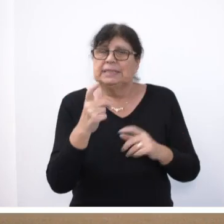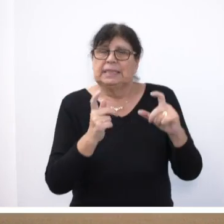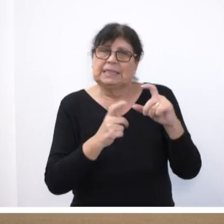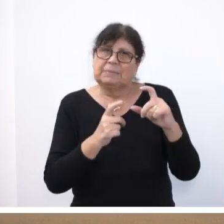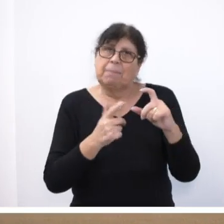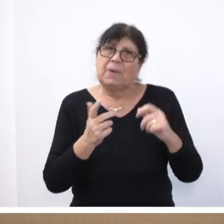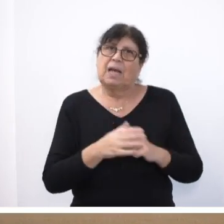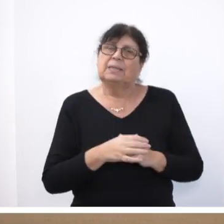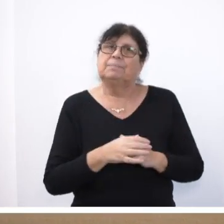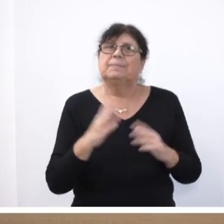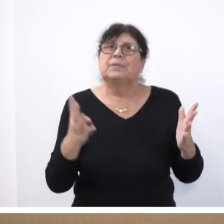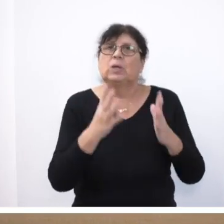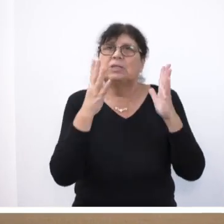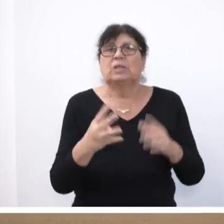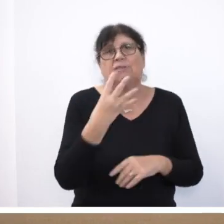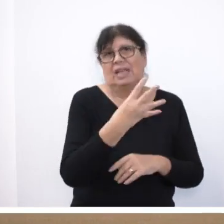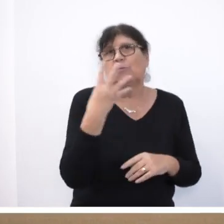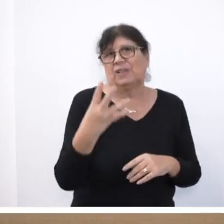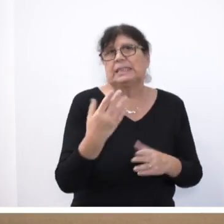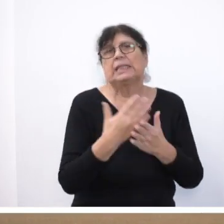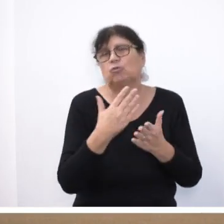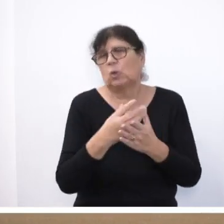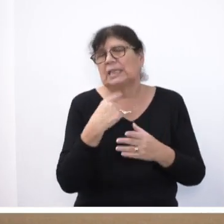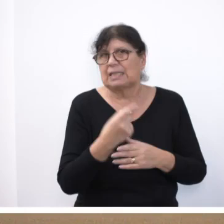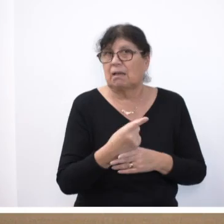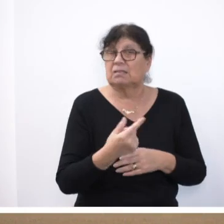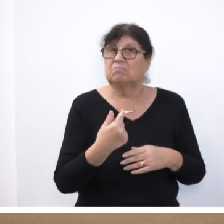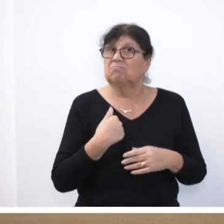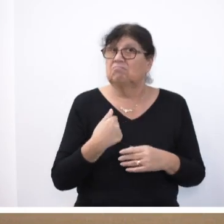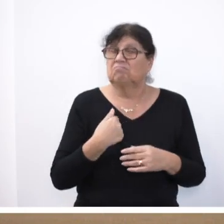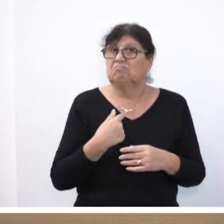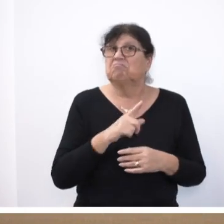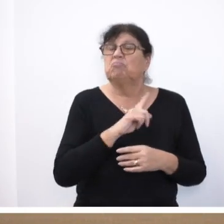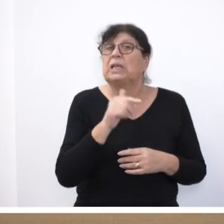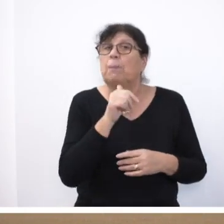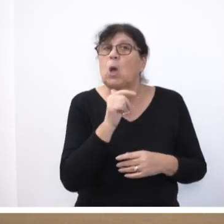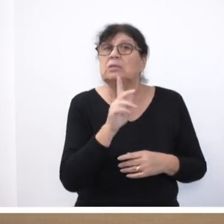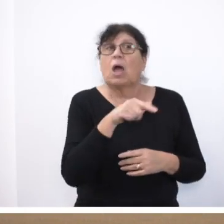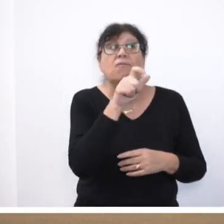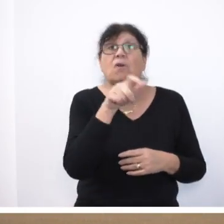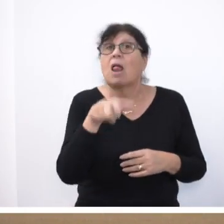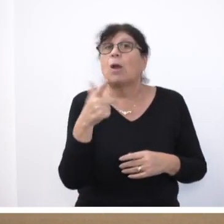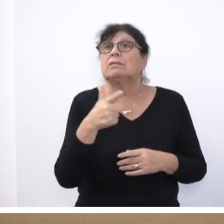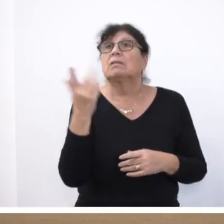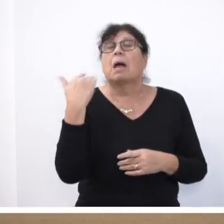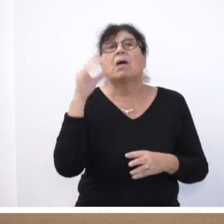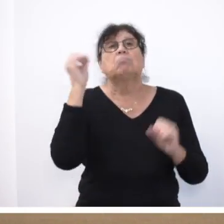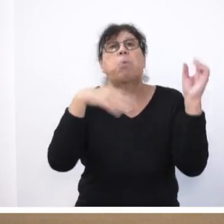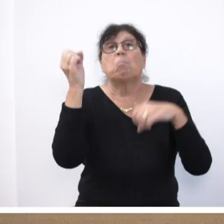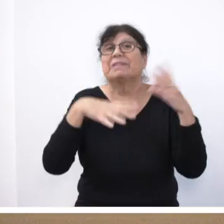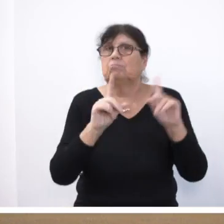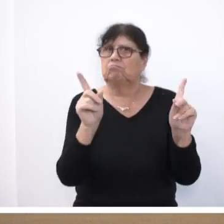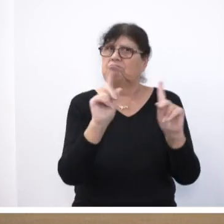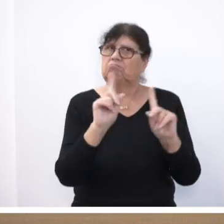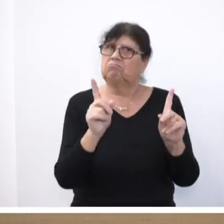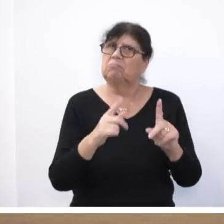1944 genannt. Ich habe keinen Groll gegen die Leute, die damals diese Bomben abgeworfen haben. Ich habe